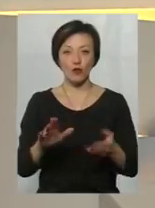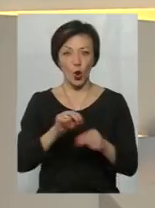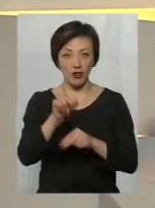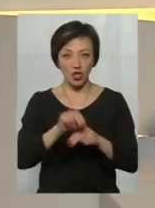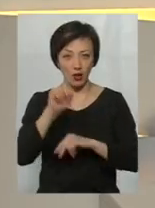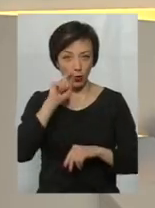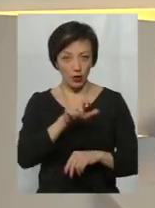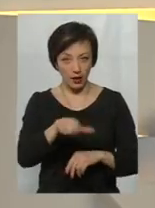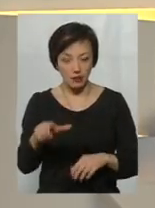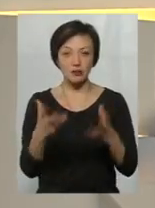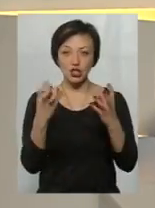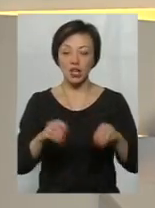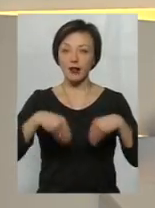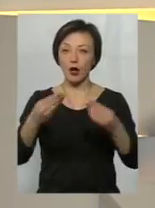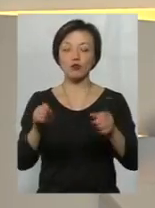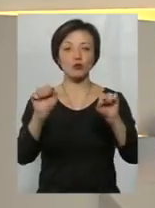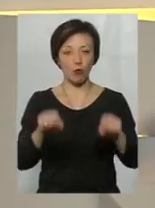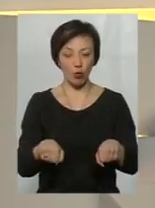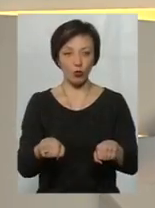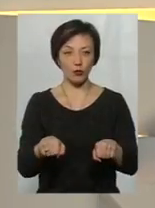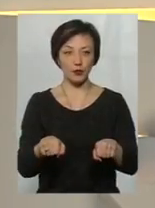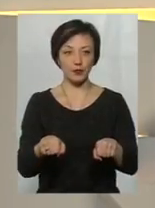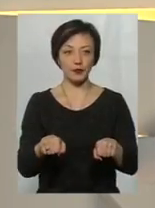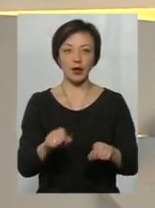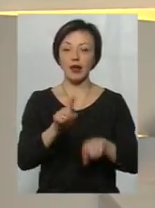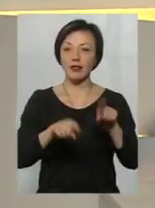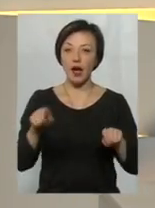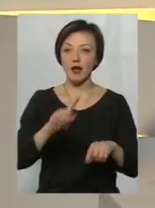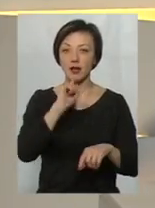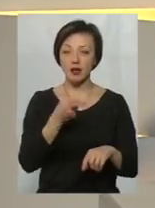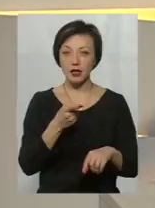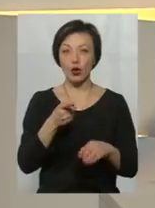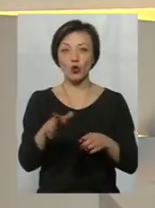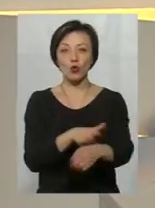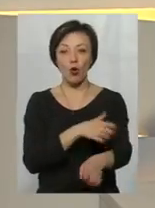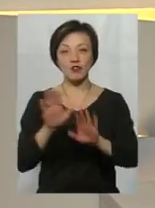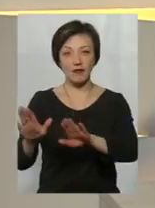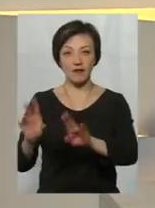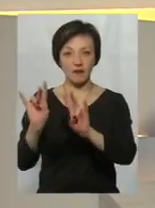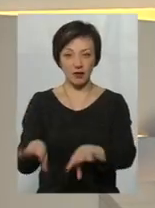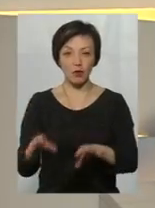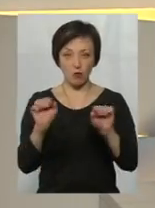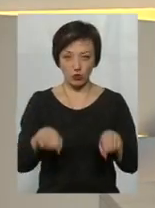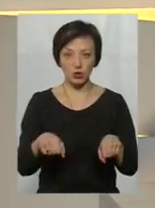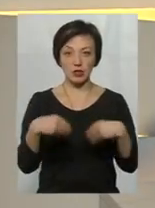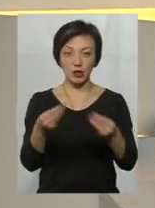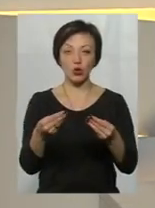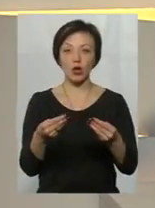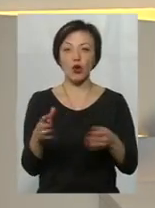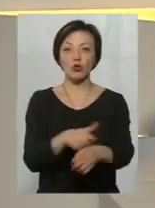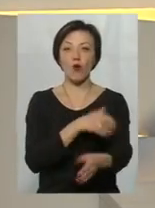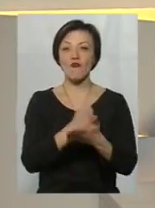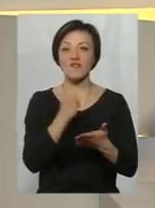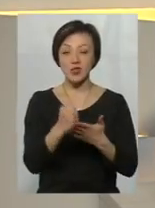українців, вони ще й дають змогу деякі на рік, деякі довше лишитись, тобто їм роблять довшу візу,